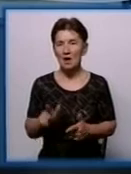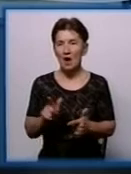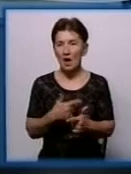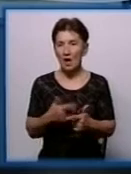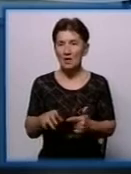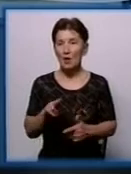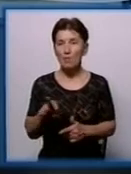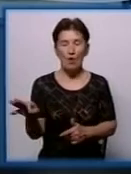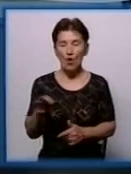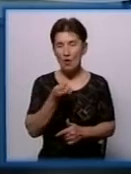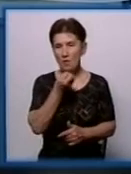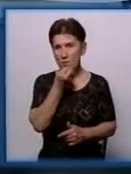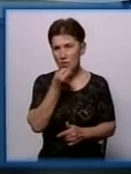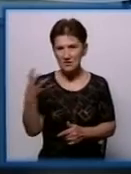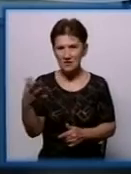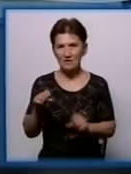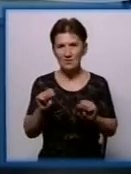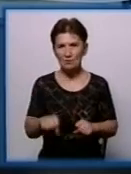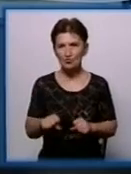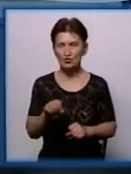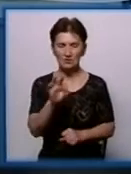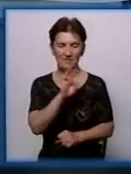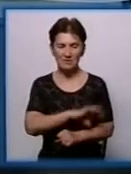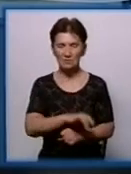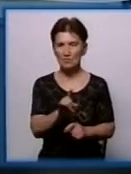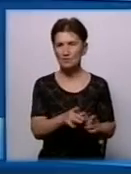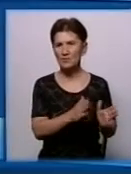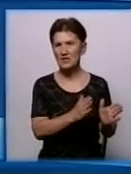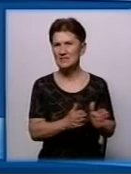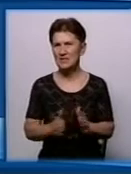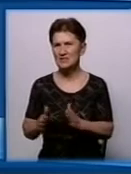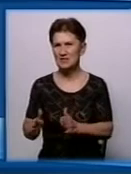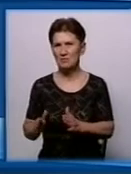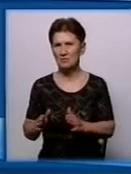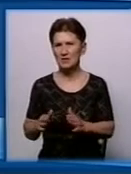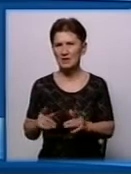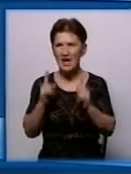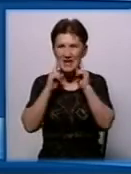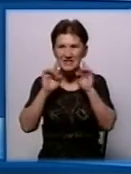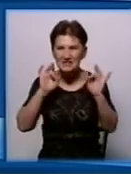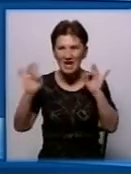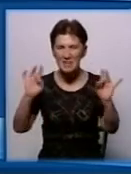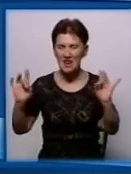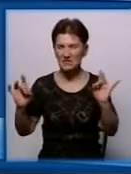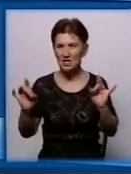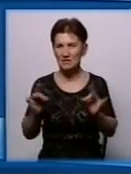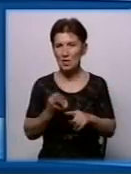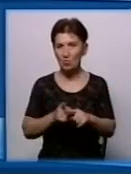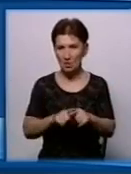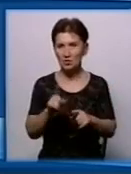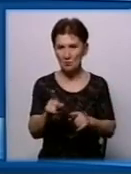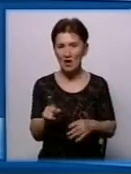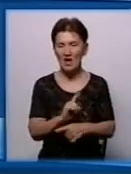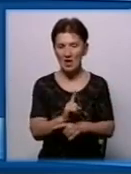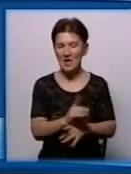позитивних можна відмітити системи пожежогасіння та системи сигналізації, які в них в надійному і справному стані.